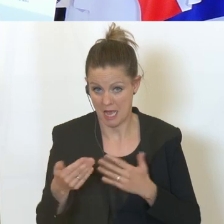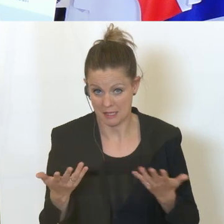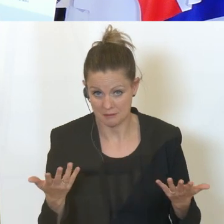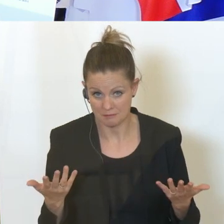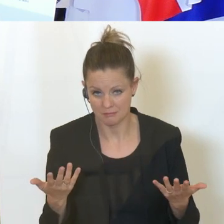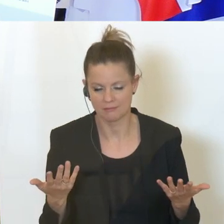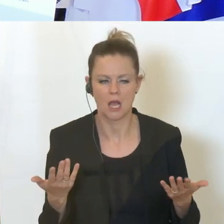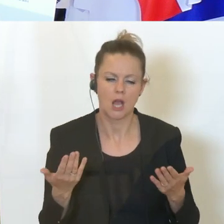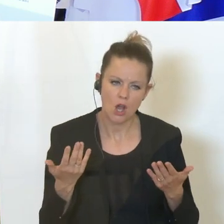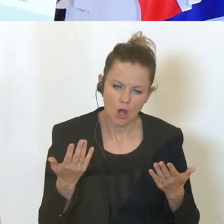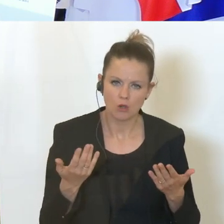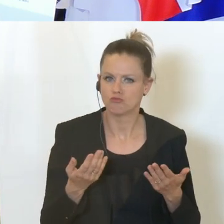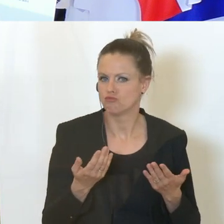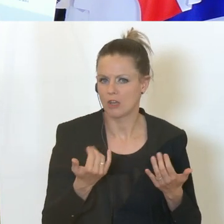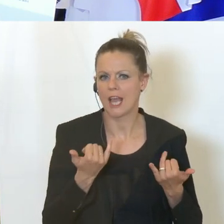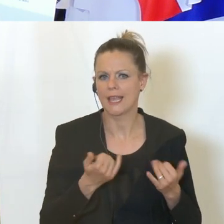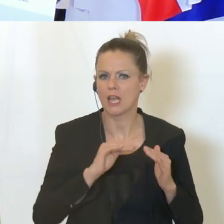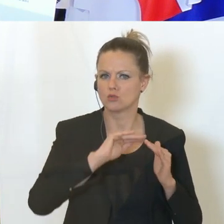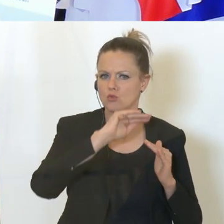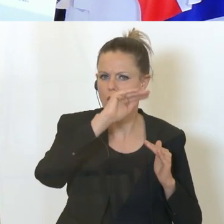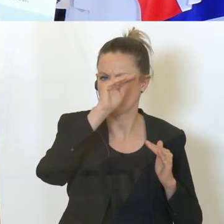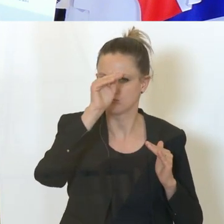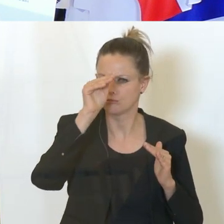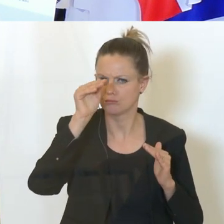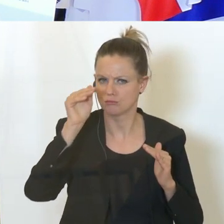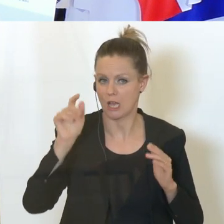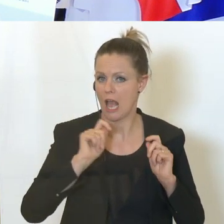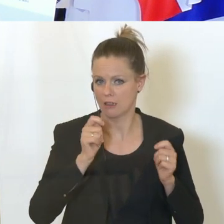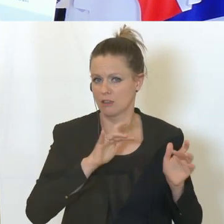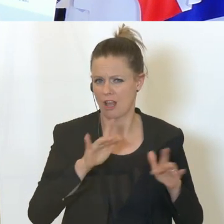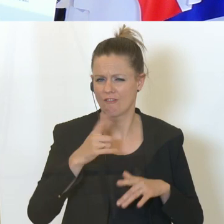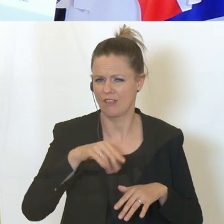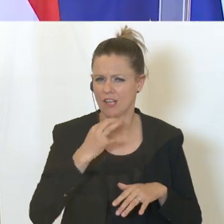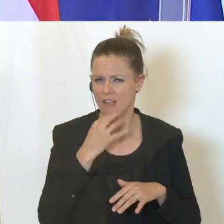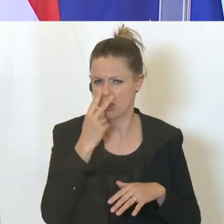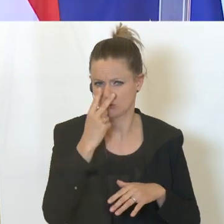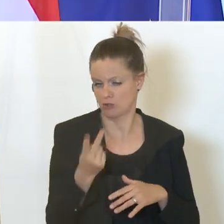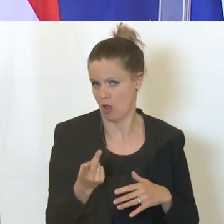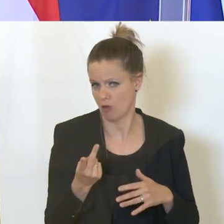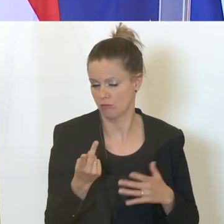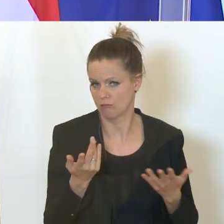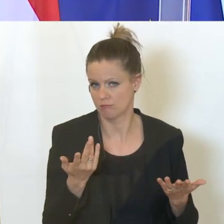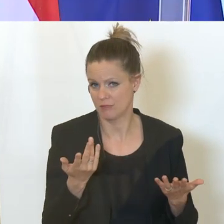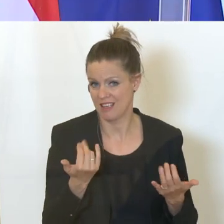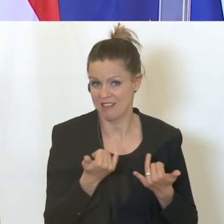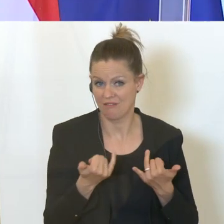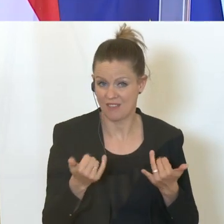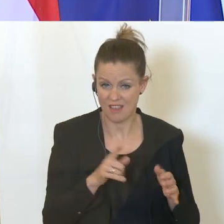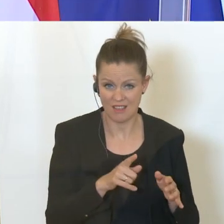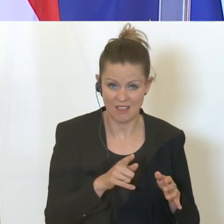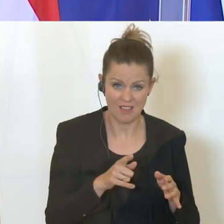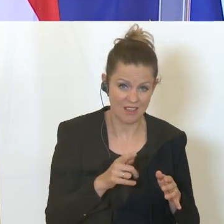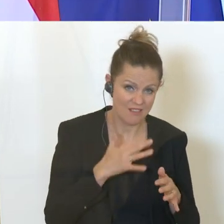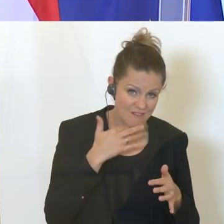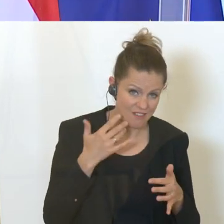flacht auch hier die Kurve ab der eingegangenen Anträge und wir werden hier sehr genau schauen, wie viel, wie weit kommen wir sozusagen